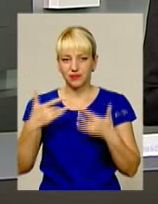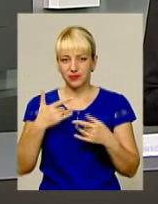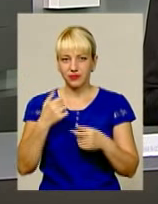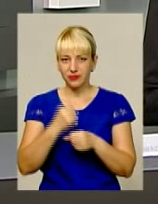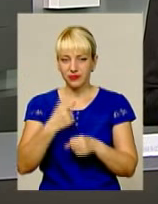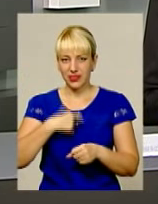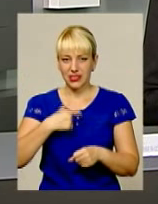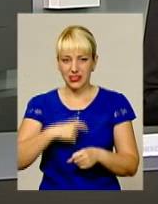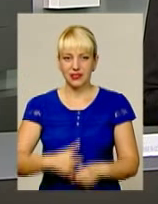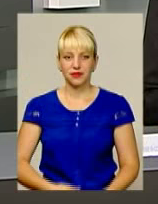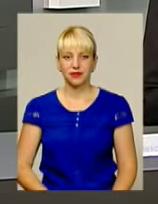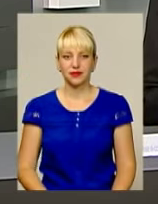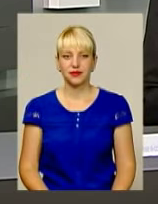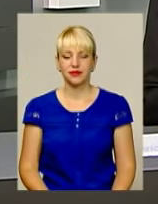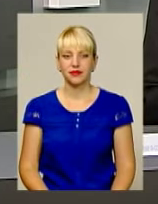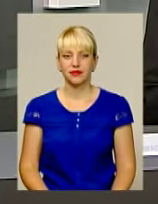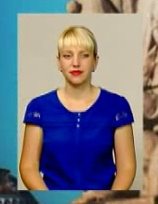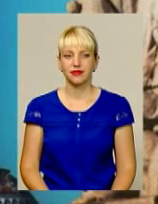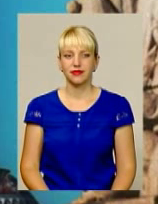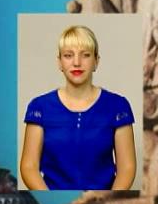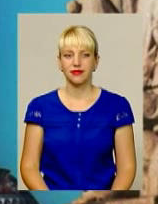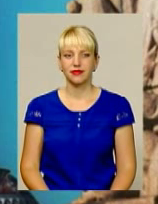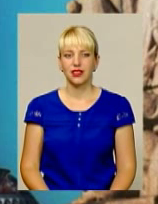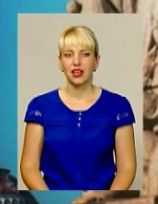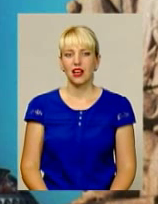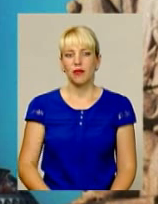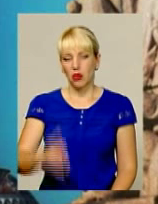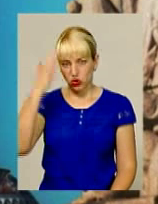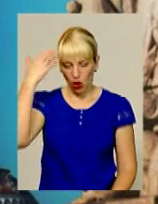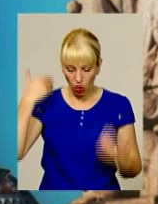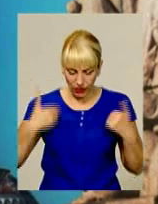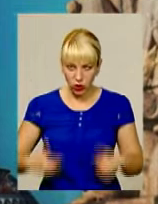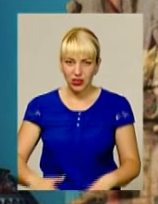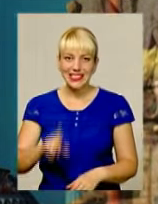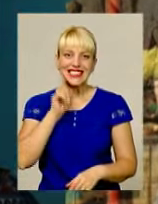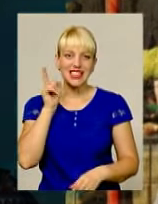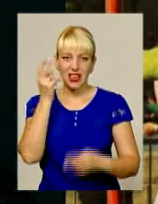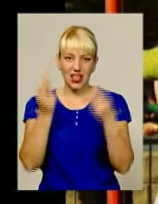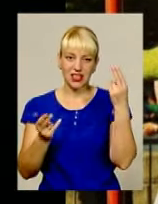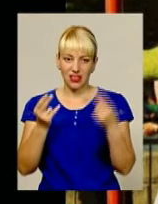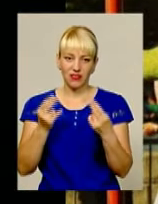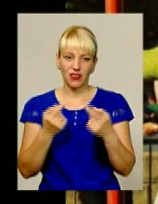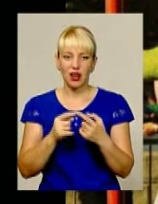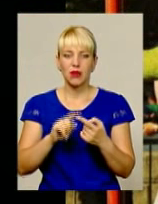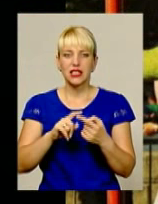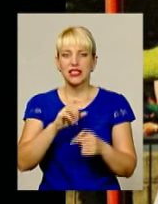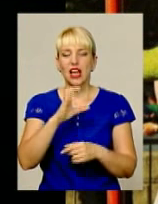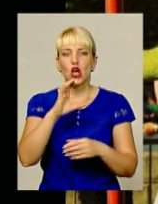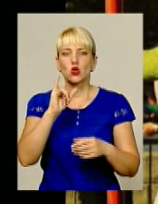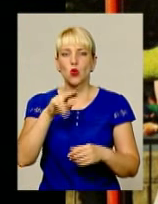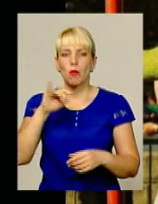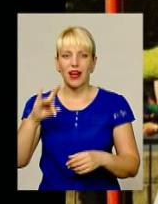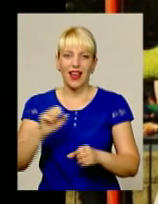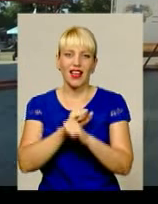Що з цього вийшло, дивіться далі. З голови до ніг у зеленій фарбі. Образ вигаданого супергероя Халка для